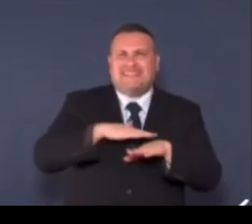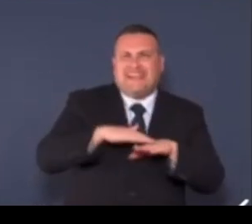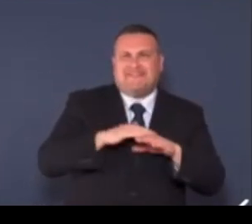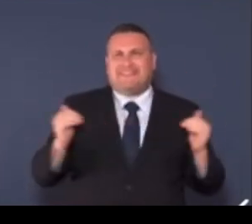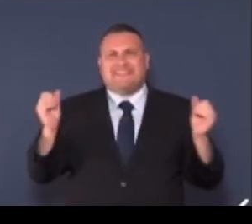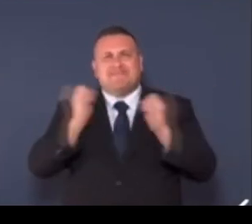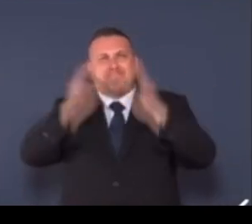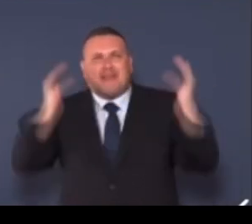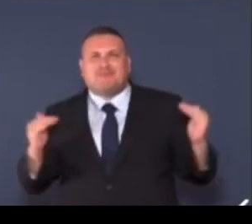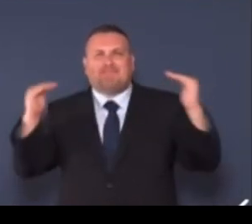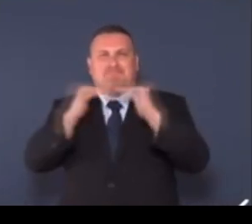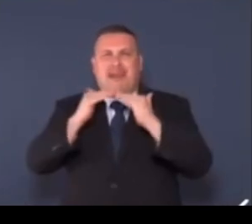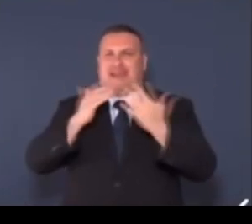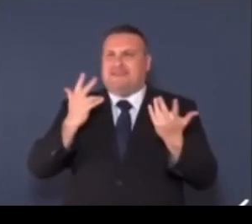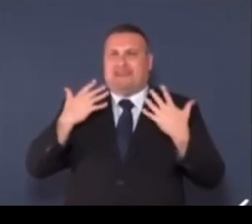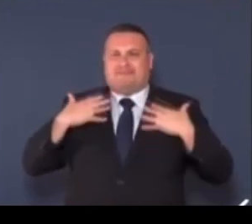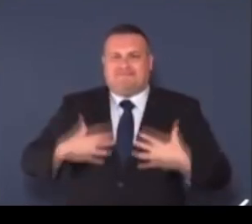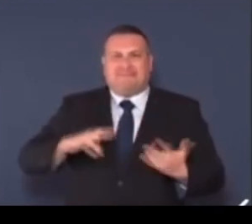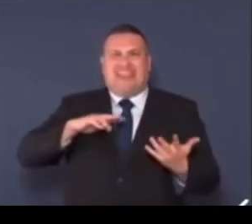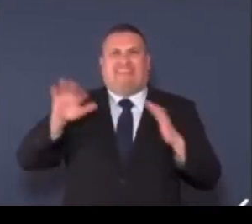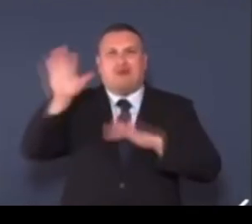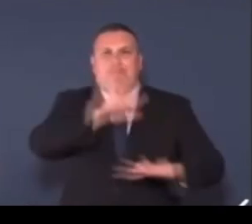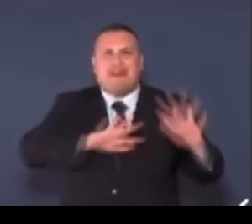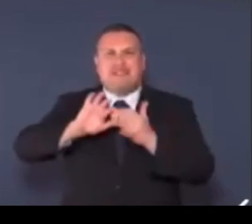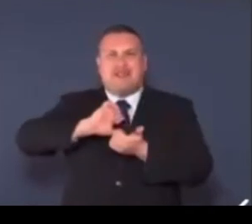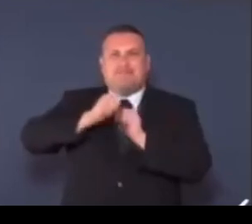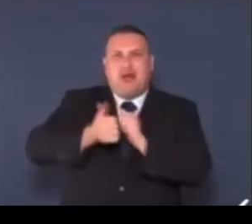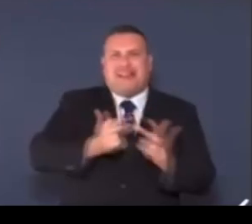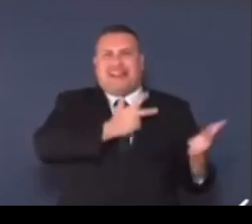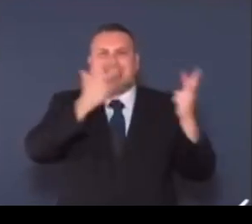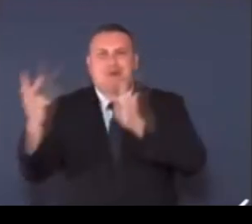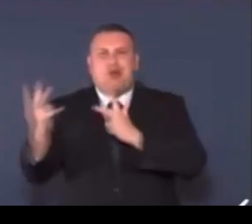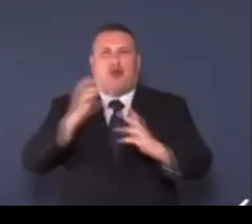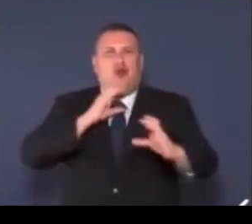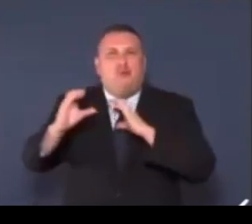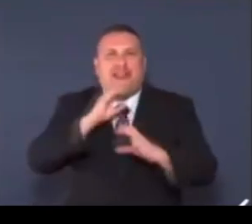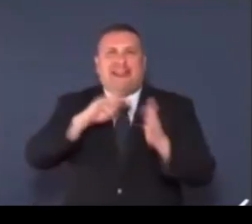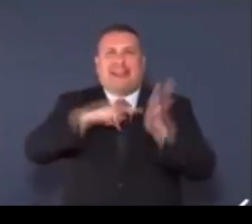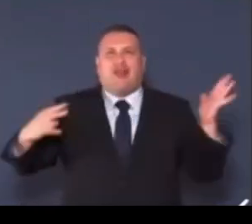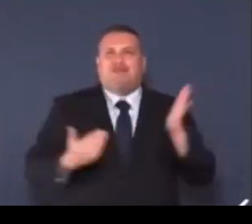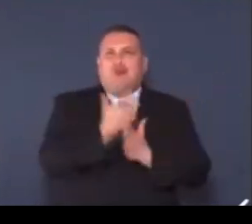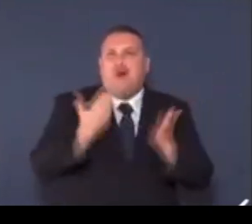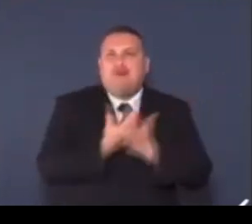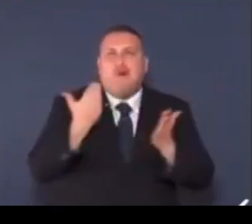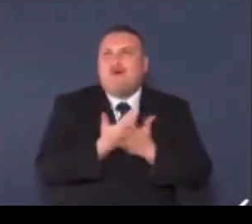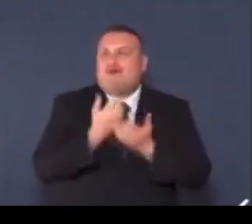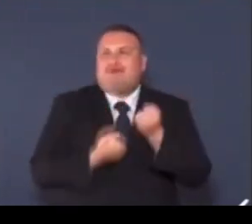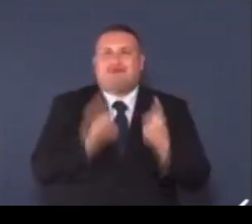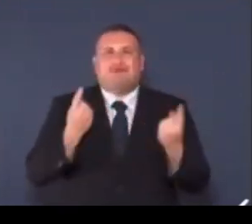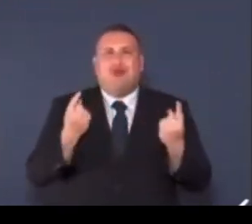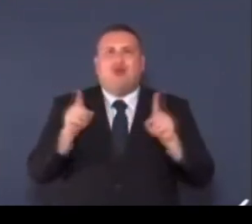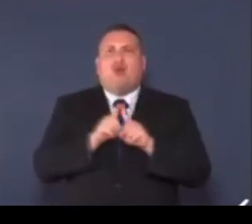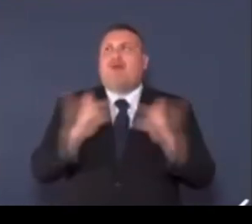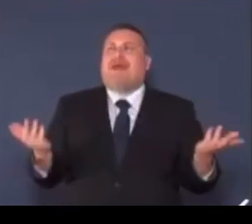'ambiente fisico, ai trasporti, all'informazione, alla comunicazione e alle nuove tecnologie, non viene vista come un